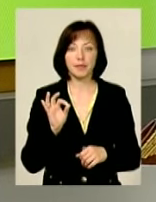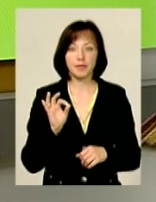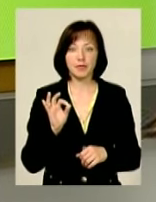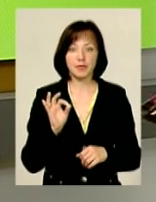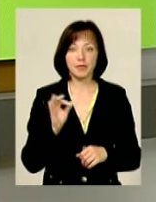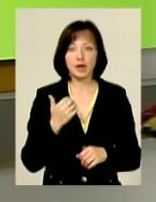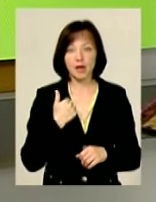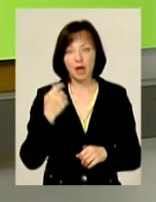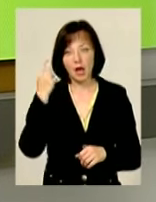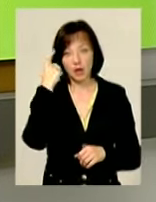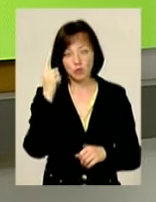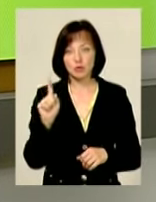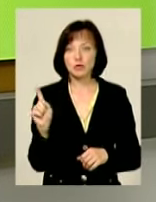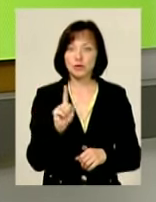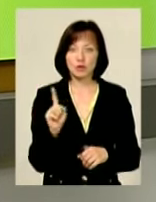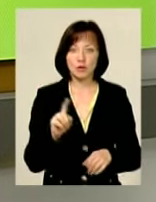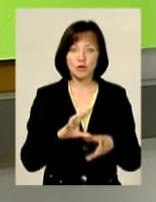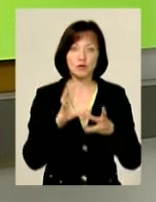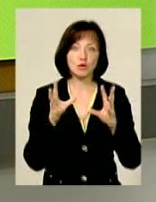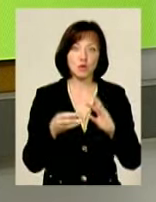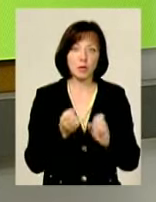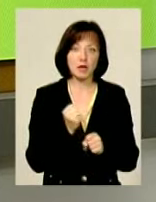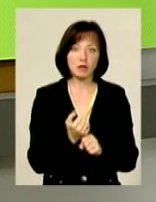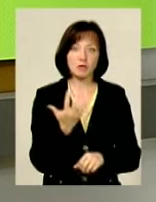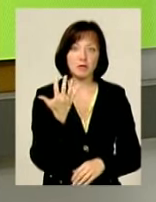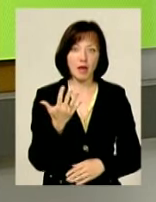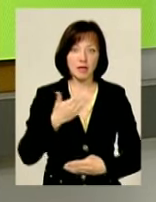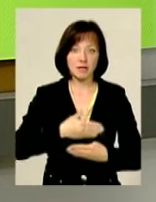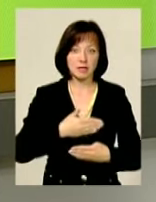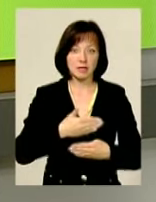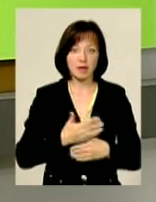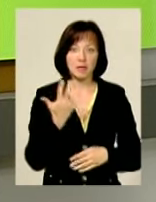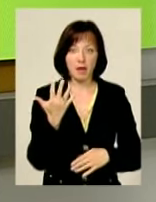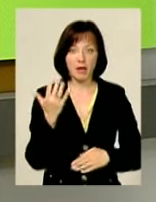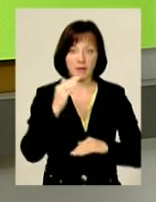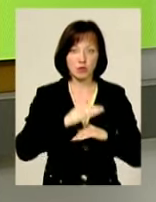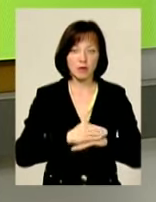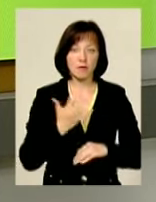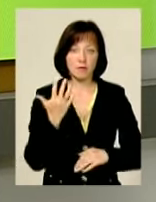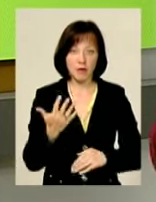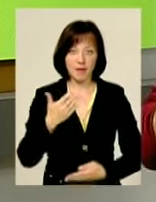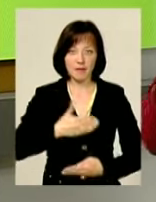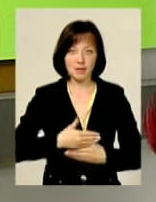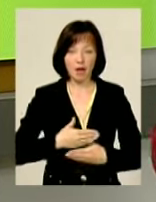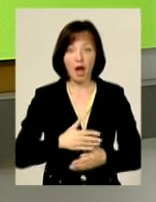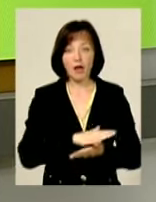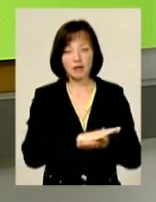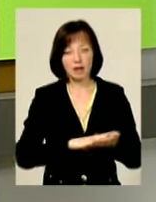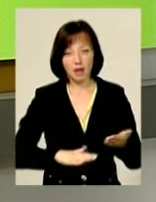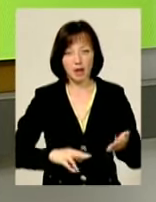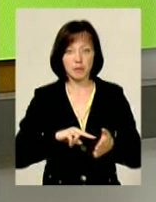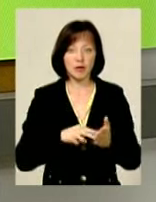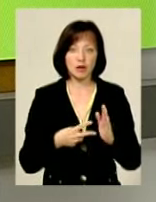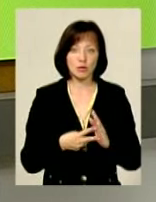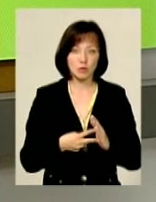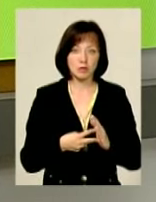Я думаю, що з всього працює п'ять вистав. П'ять вечорів, п'ять вистав. А надалі планується